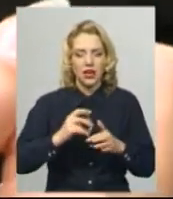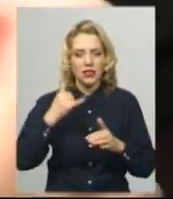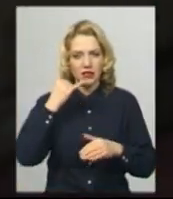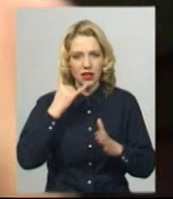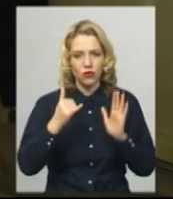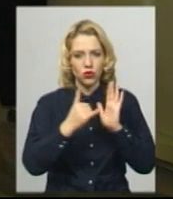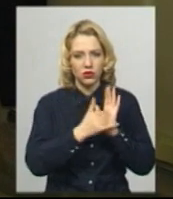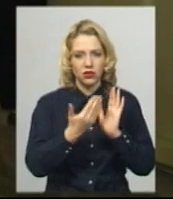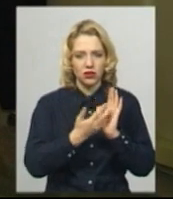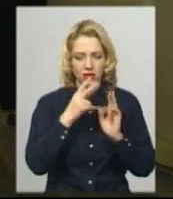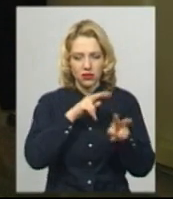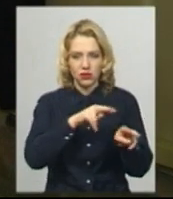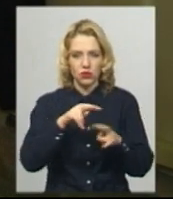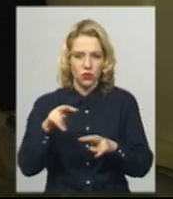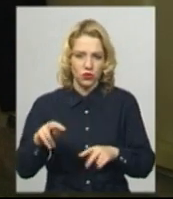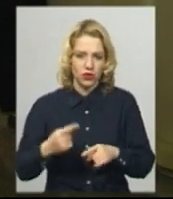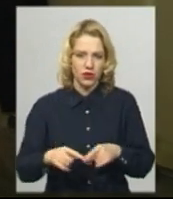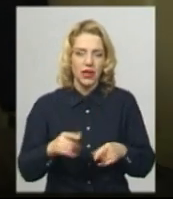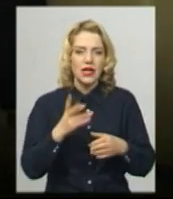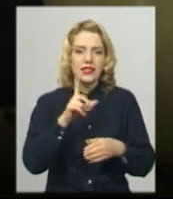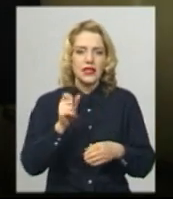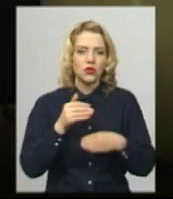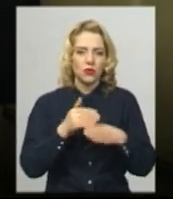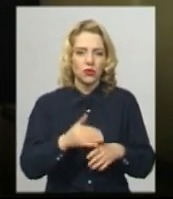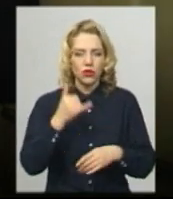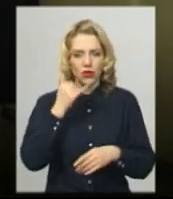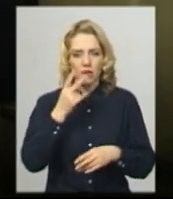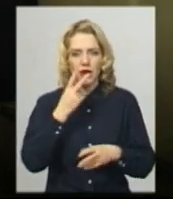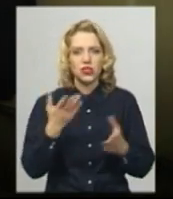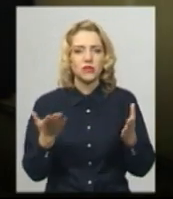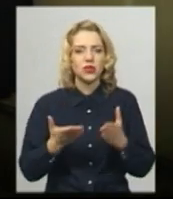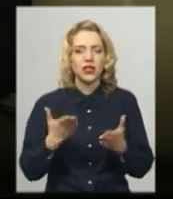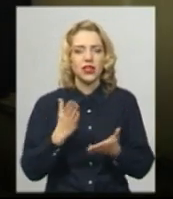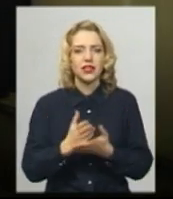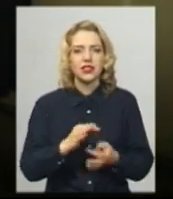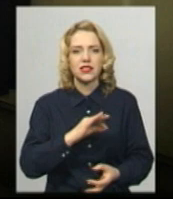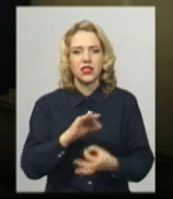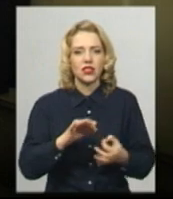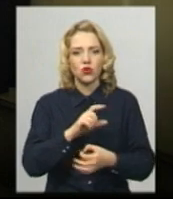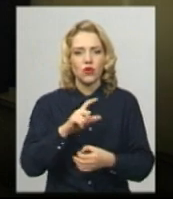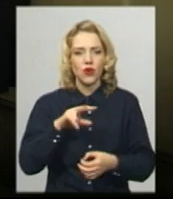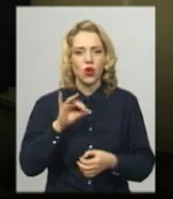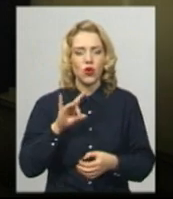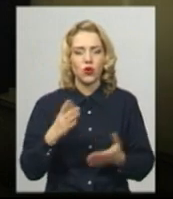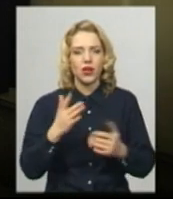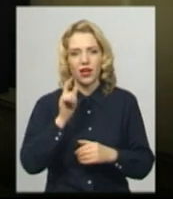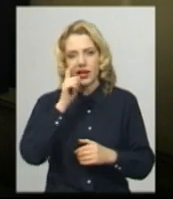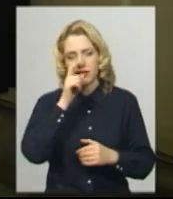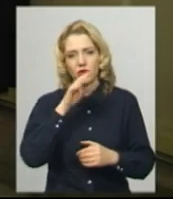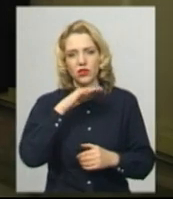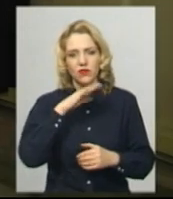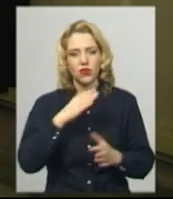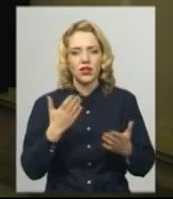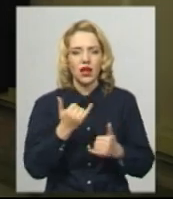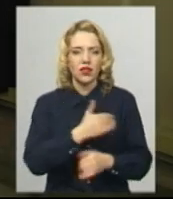основні показники. За допомогою телефону бачити, який зараз є в нас залишковий хлор, яка кислотність води зараз,